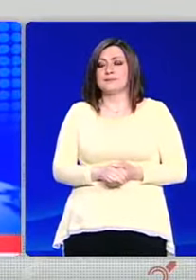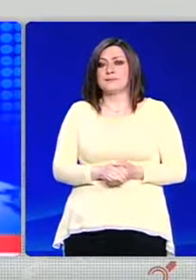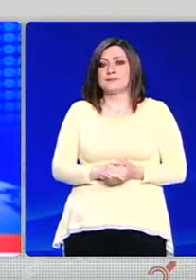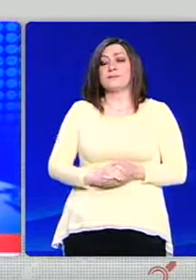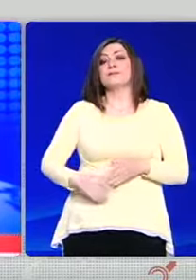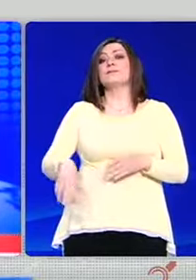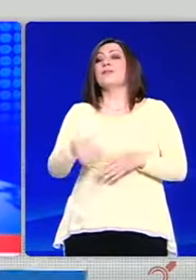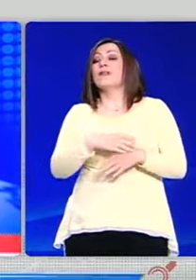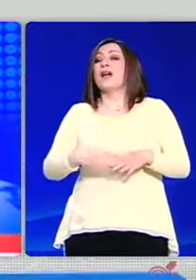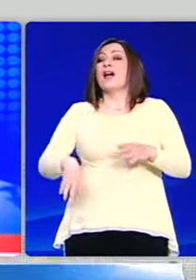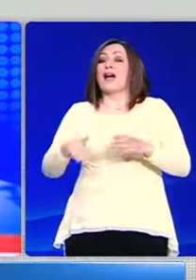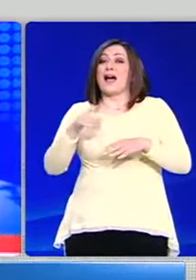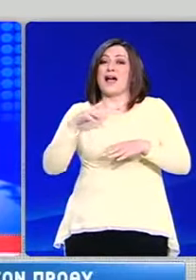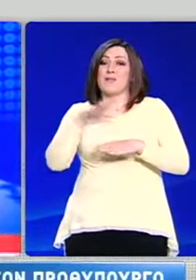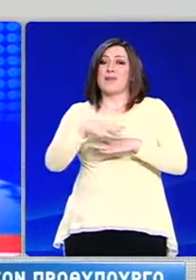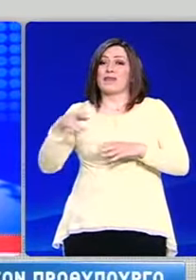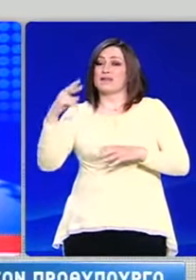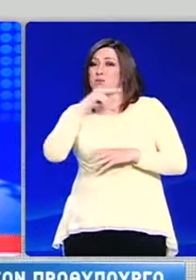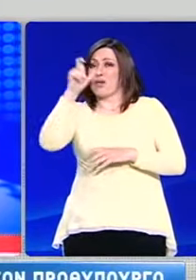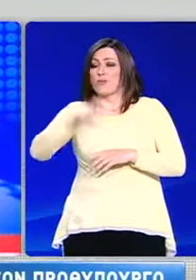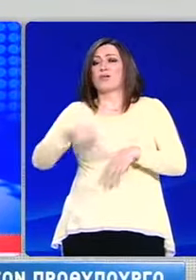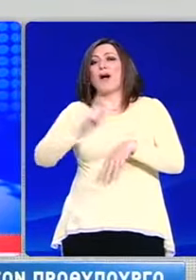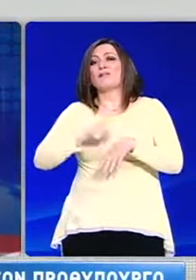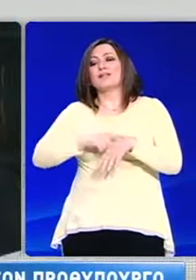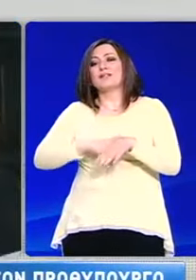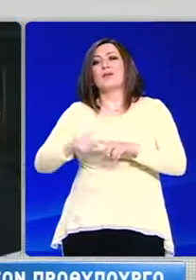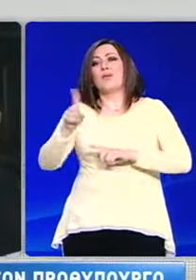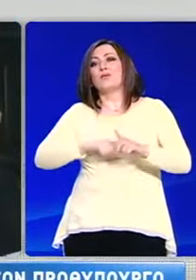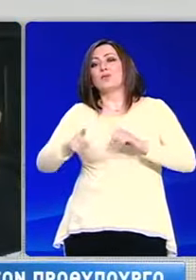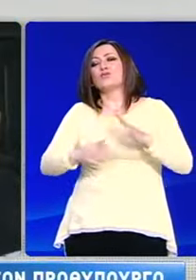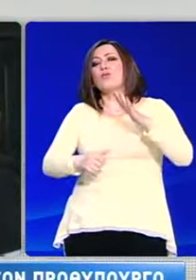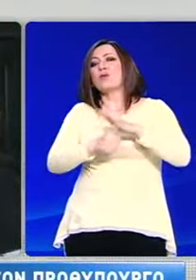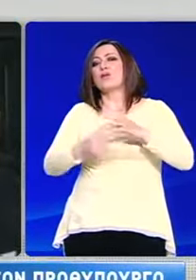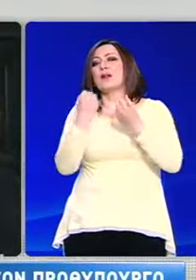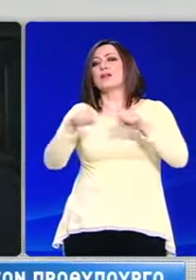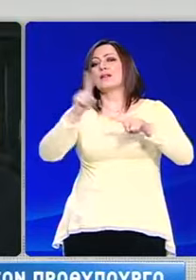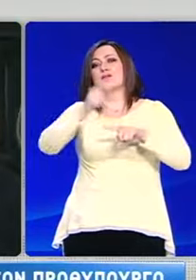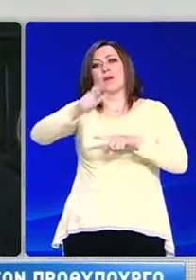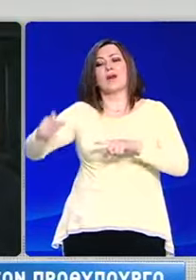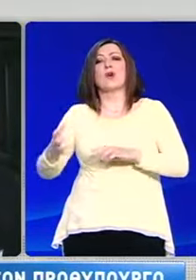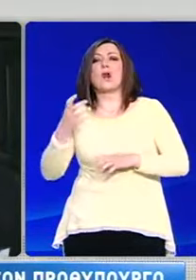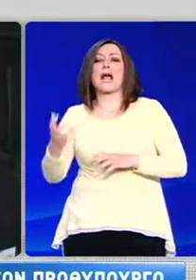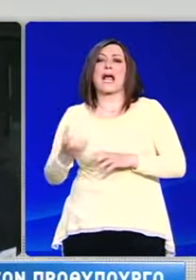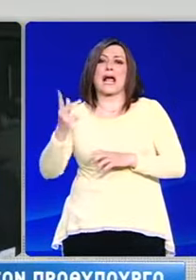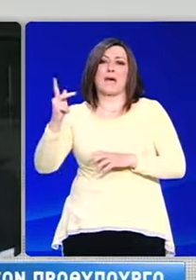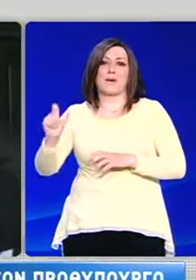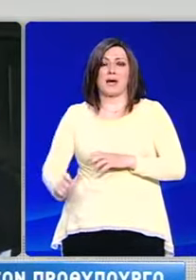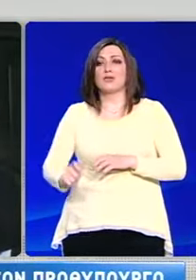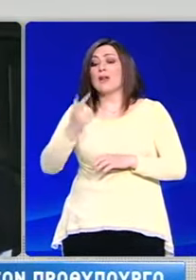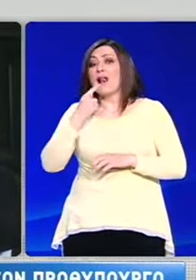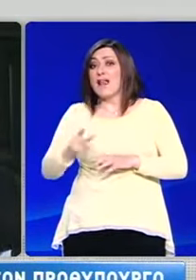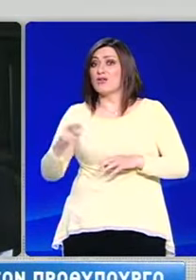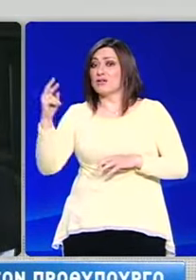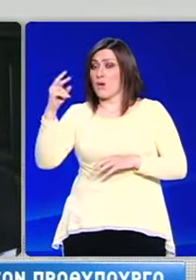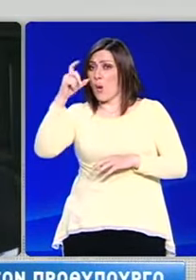Επίθεση στον Πρωθυπουργό εξαπέλισε από τη Φλόρινα ο πρόεδρος των Ανεξαρτήτων Ελλήνων, Πάνος Καμένος. Ο κ. Σαμαράς έχει το θράσος να εξαγγέλει